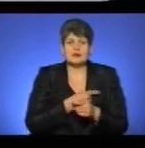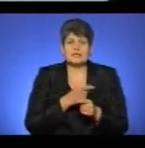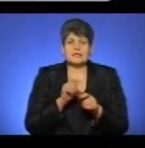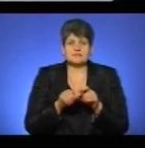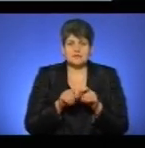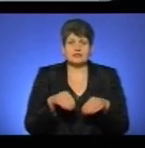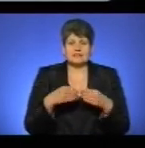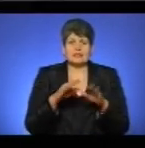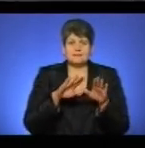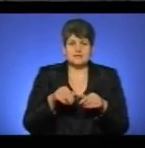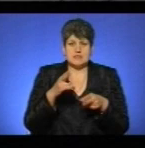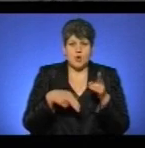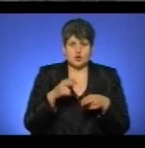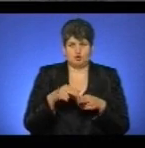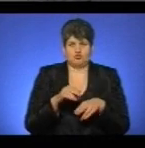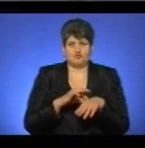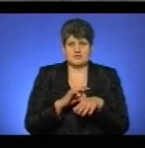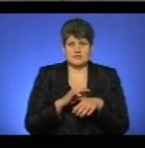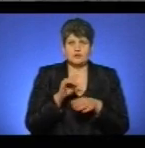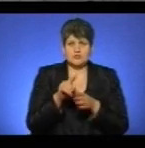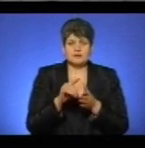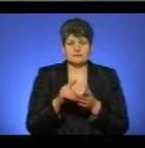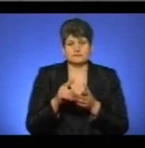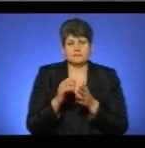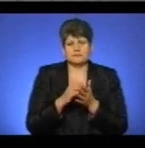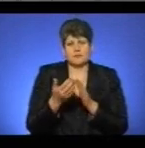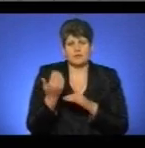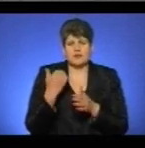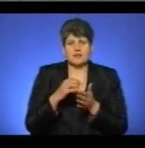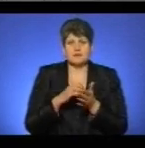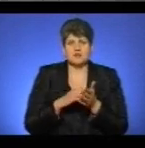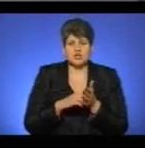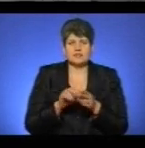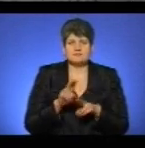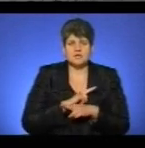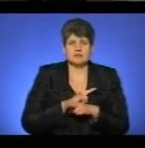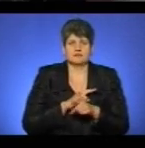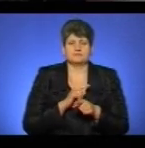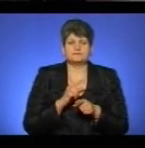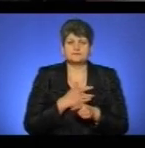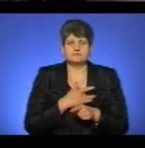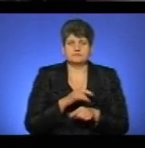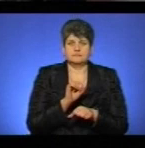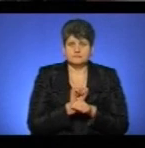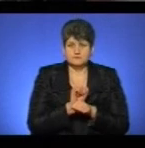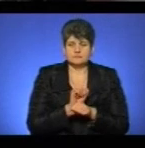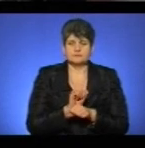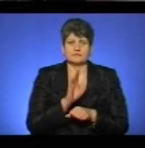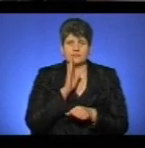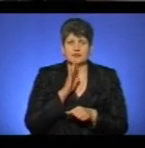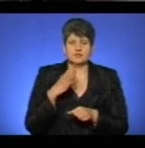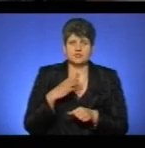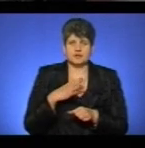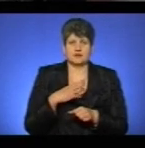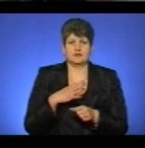яку їй видали після розтину тіла дівчинки. У ній попередня причина смерті – гостра серцева недостатність. Галина очікує остаточних